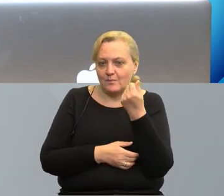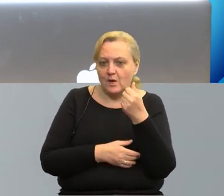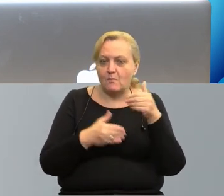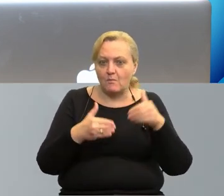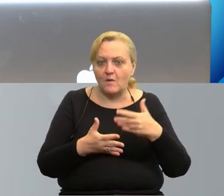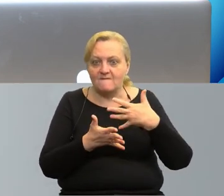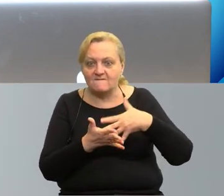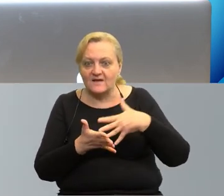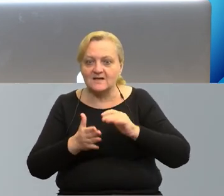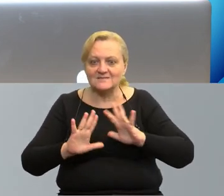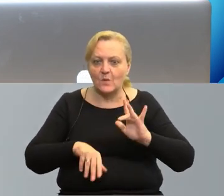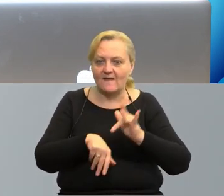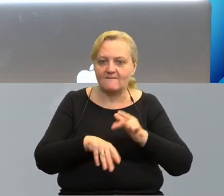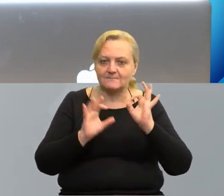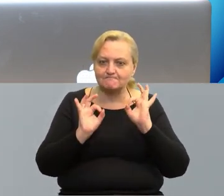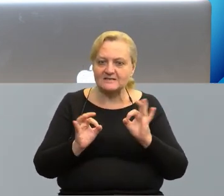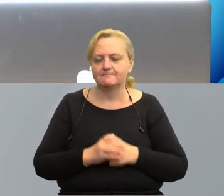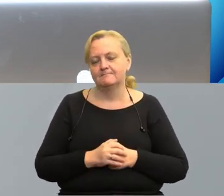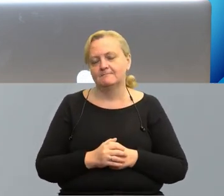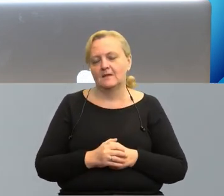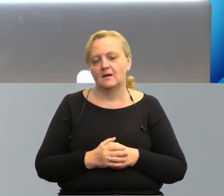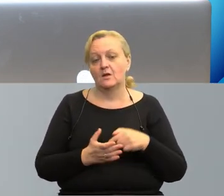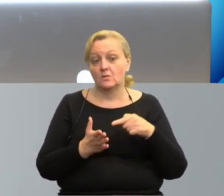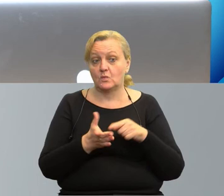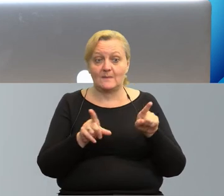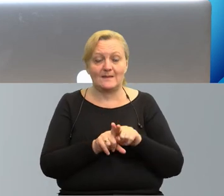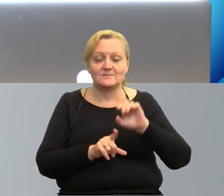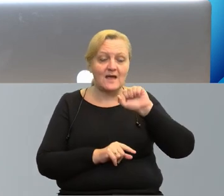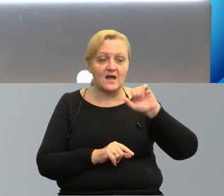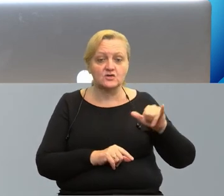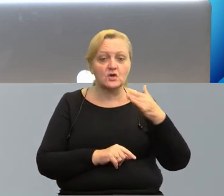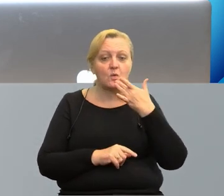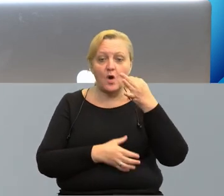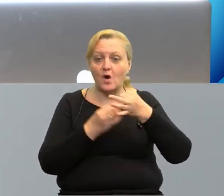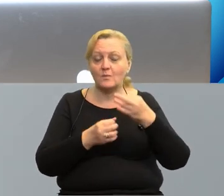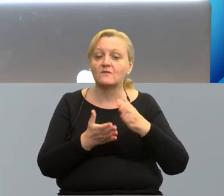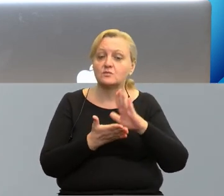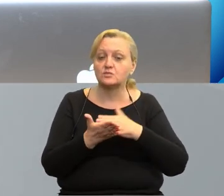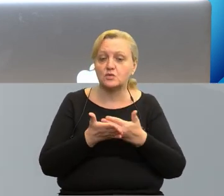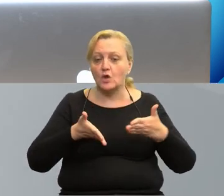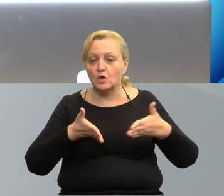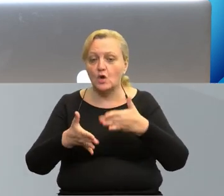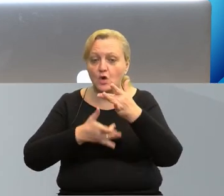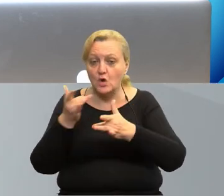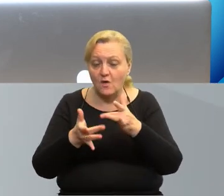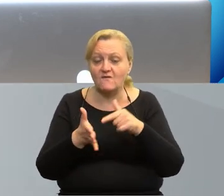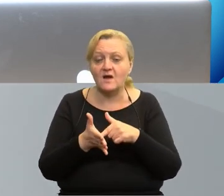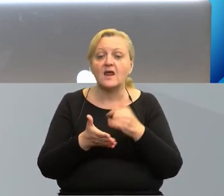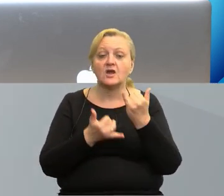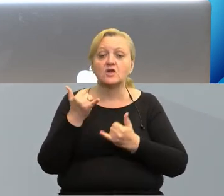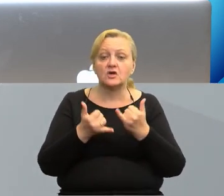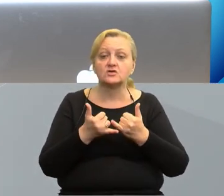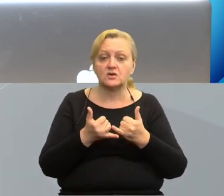można wydać po prostu w sposób efektywny. I tak jak już Andrzej tutaj wspominał ten przykład tej ścieżki rowerowej, jeżeli ona jest na